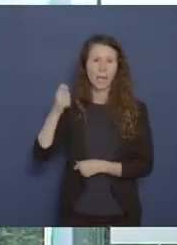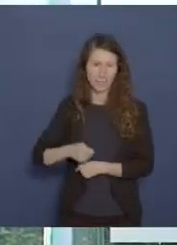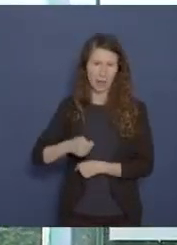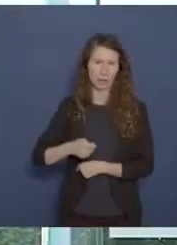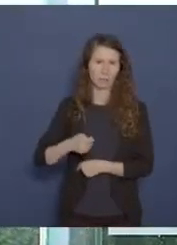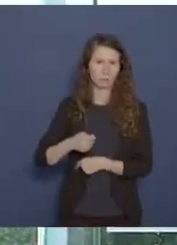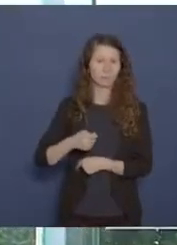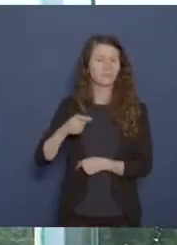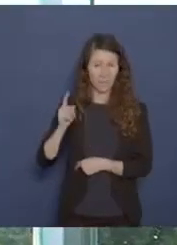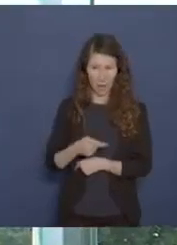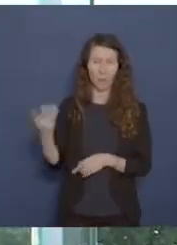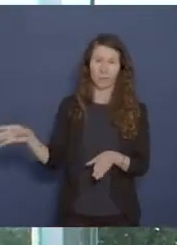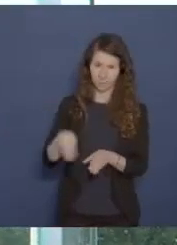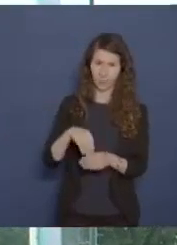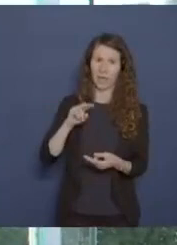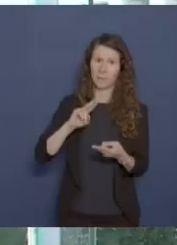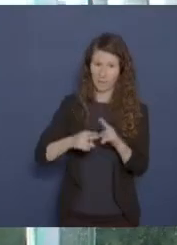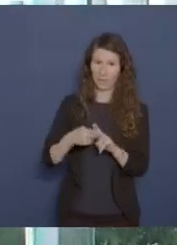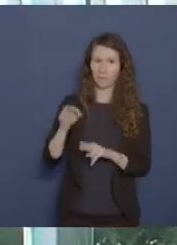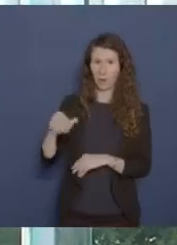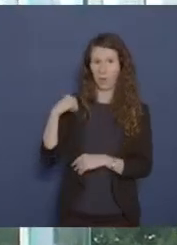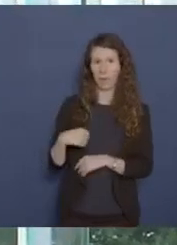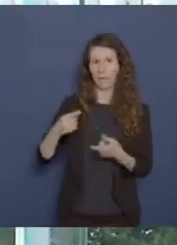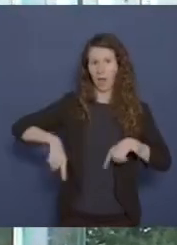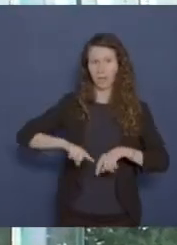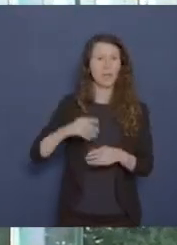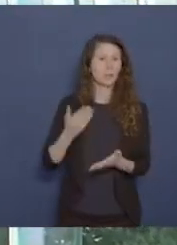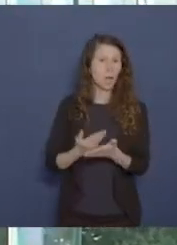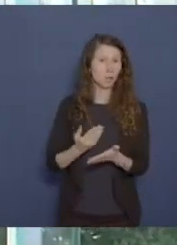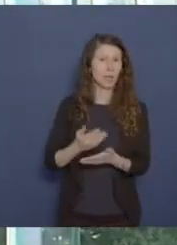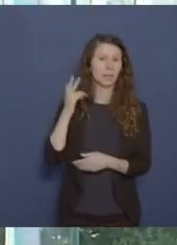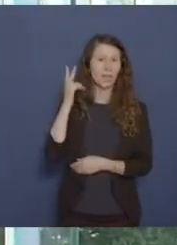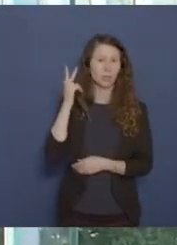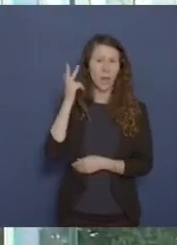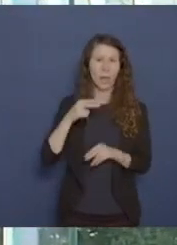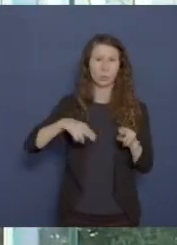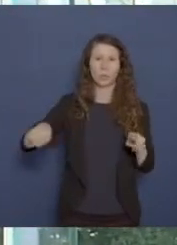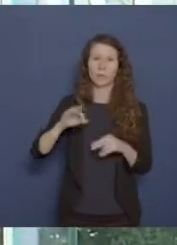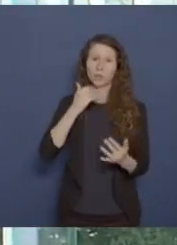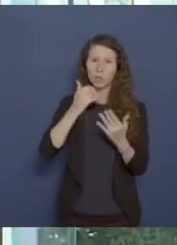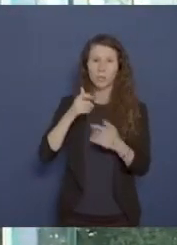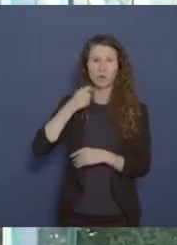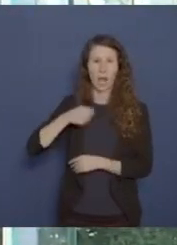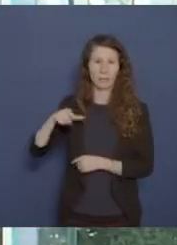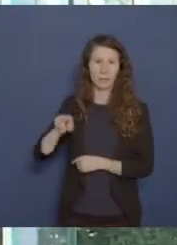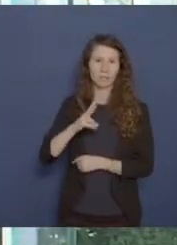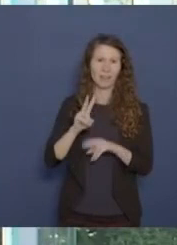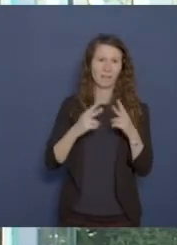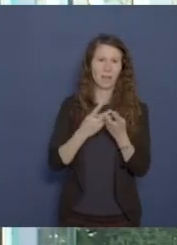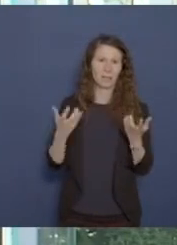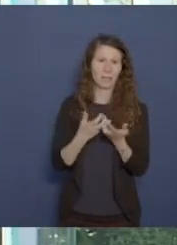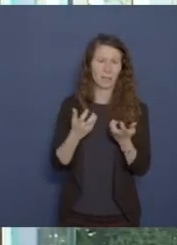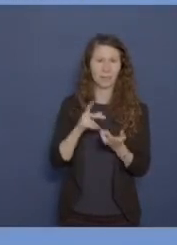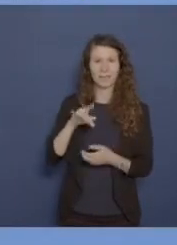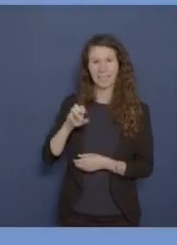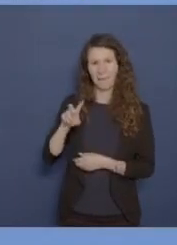auch Mitglied dieses Trägervereins. Darunter zum Beispiel auch das Nationale Museum der Geschichte der Ukraine im Zweiten Weltkrieg in